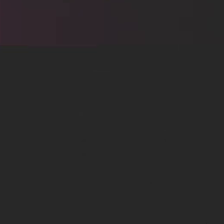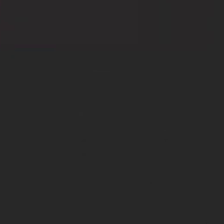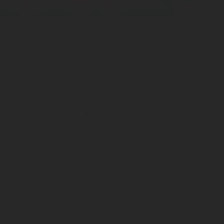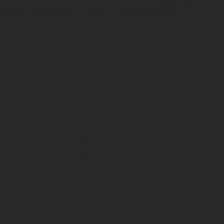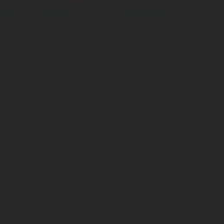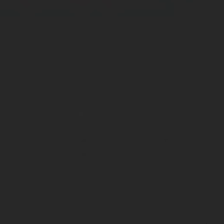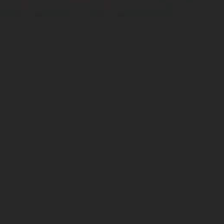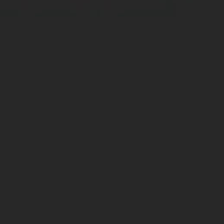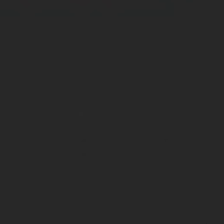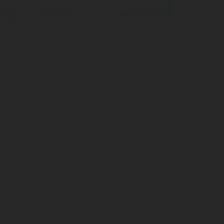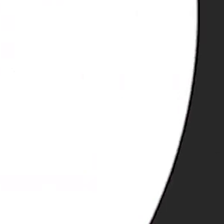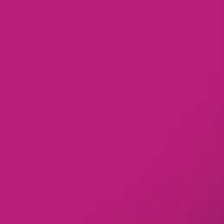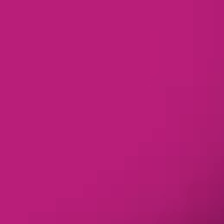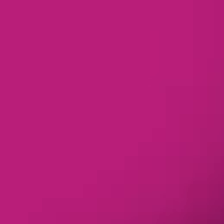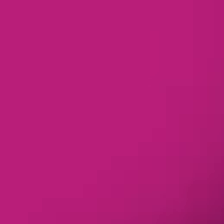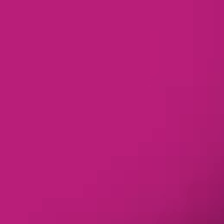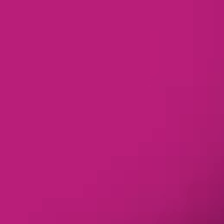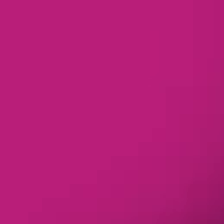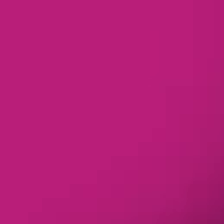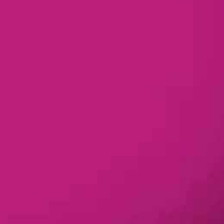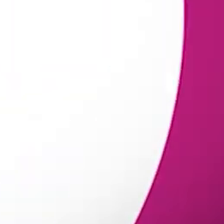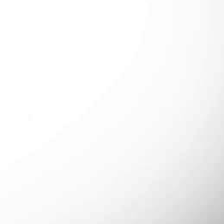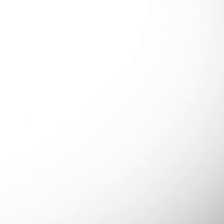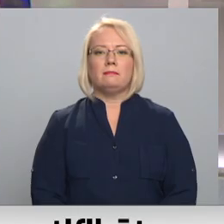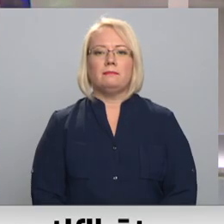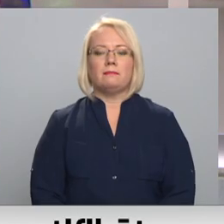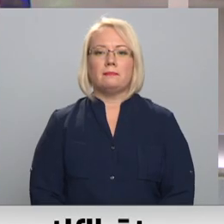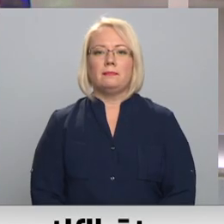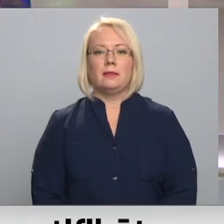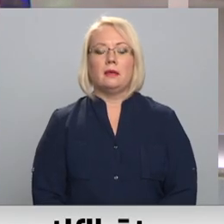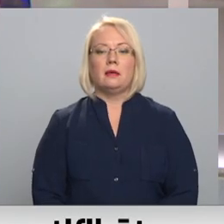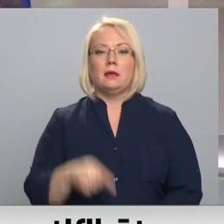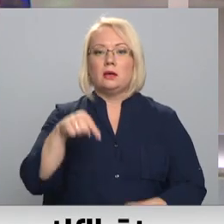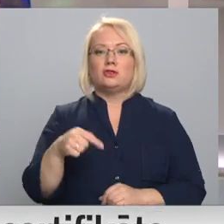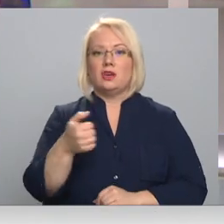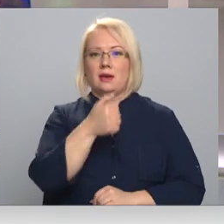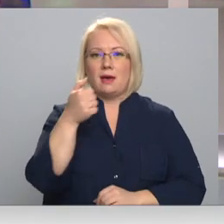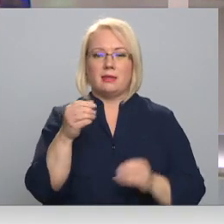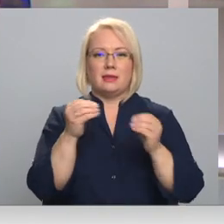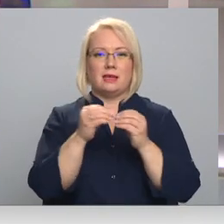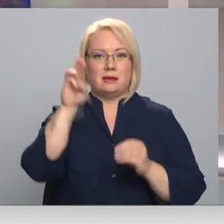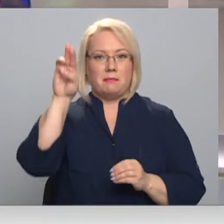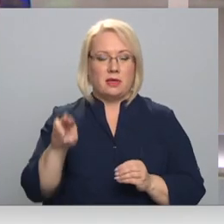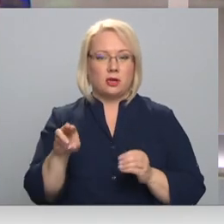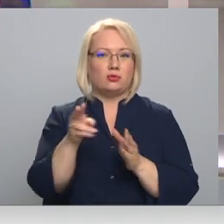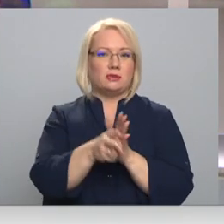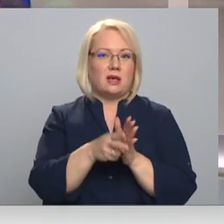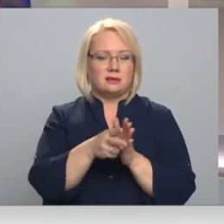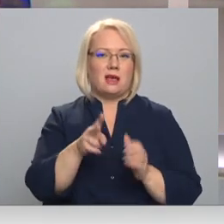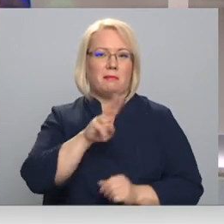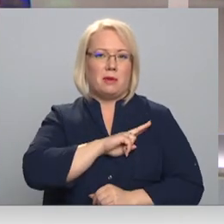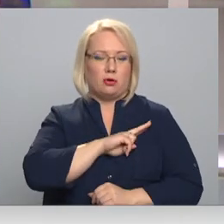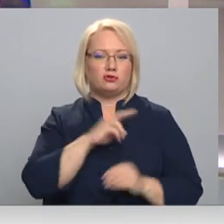Re! Viss ēters ir te! Šā gada desmit mēnešos uz dzelceļas liedēm dzīvību